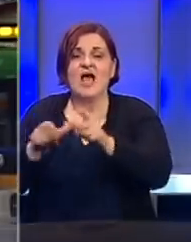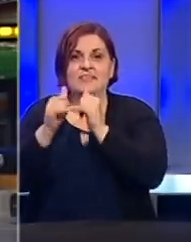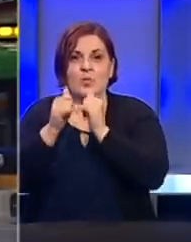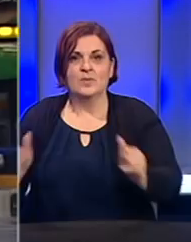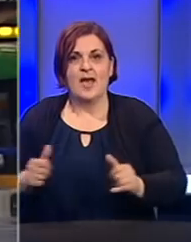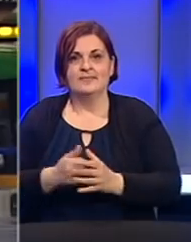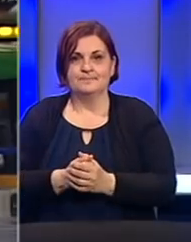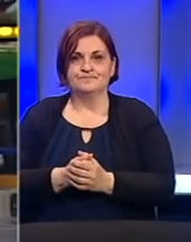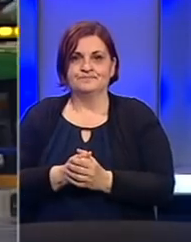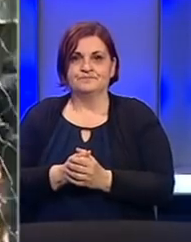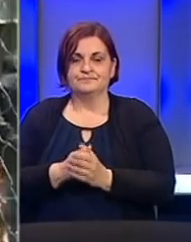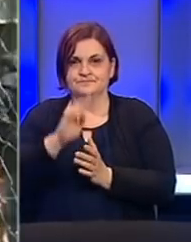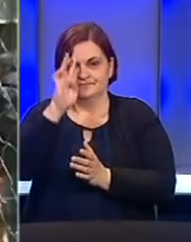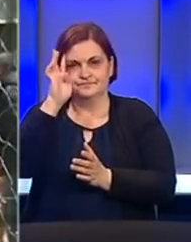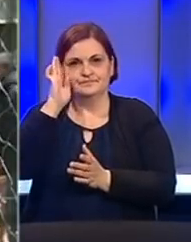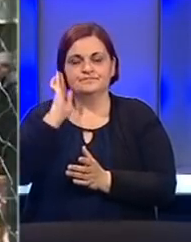grad.